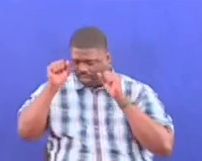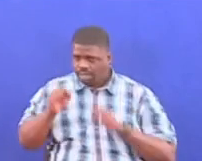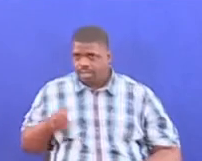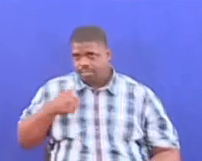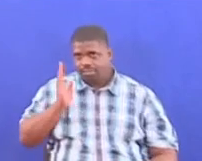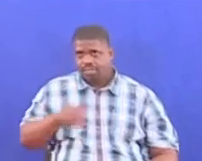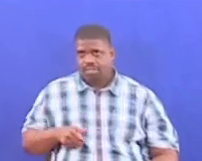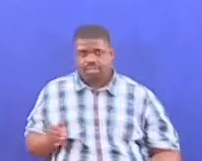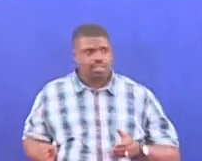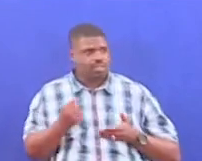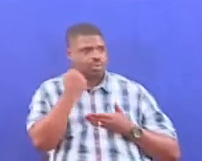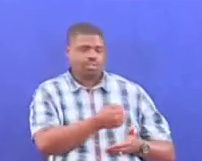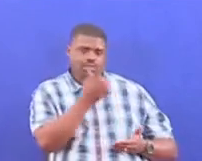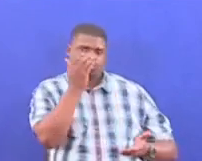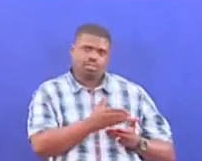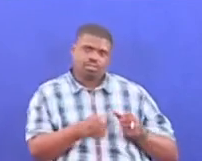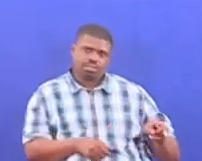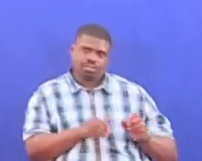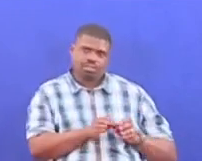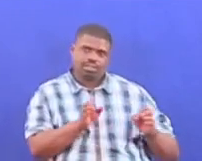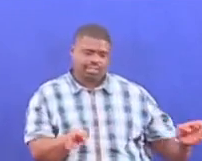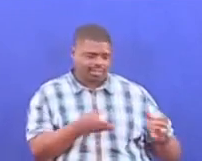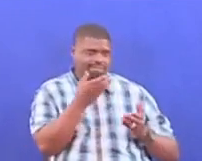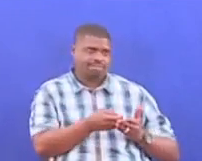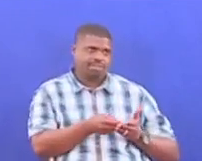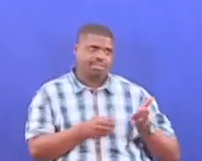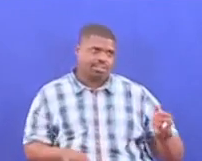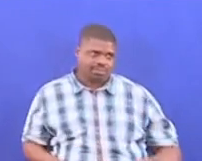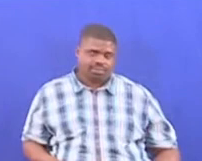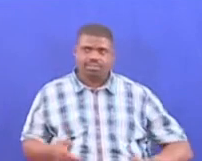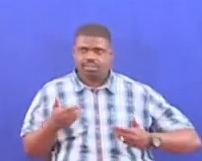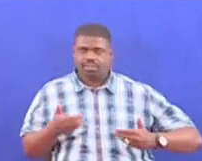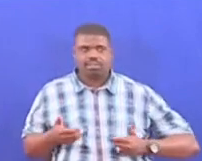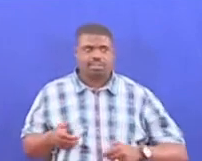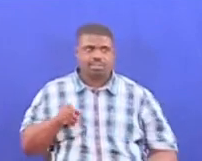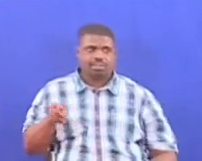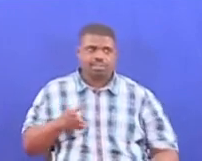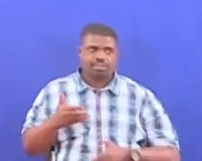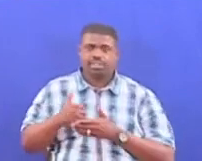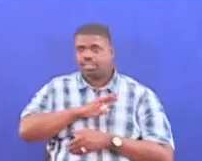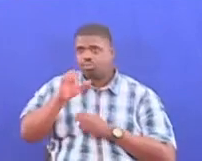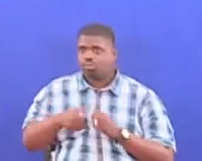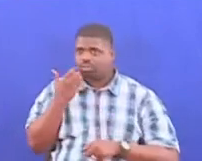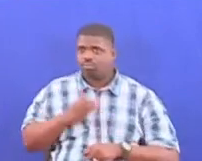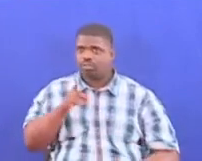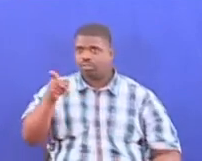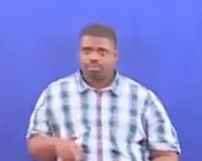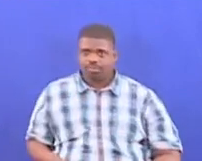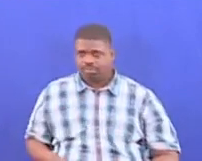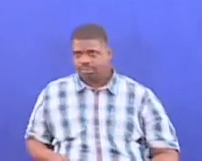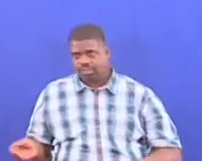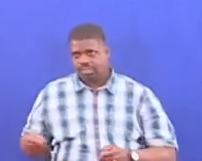serekali ijiwekeze kwa kisha kwamba inatenga feather hili sasa hile sekta zote muhimu ambazo hila